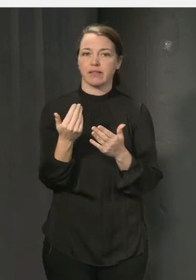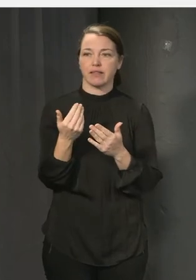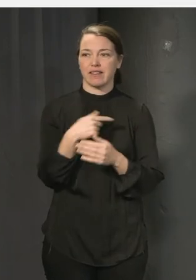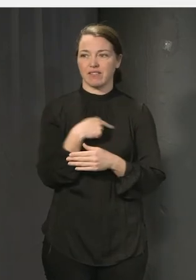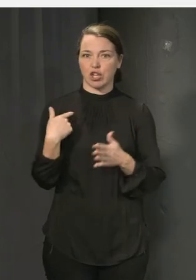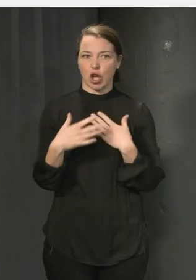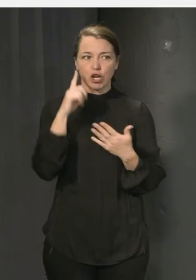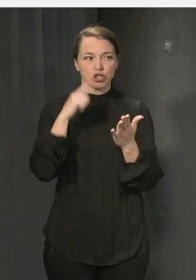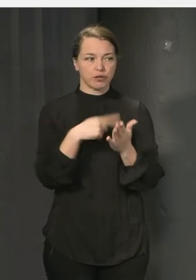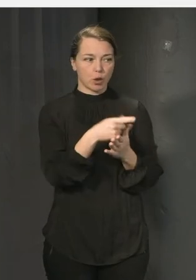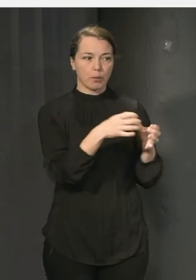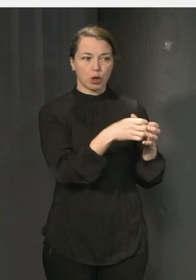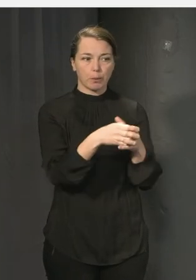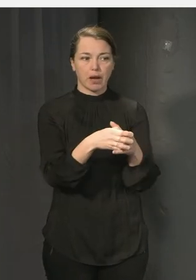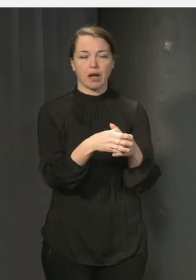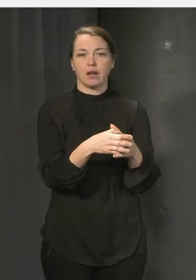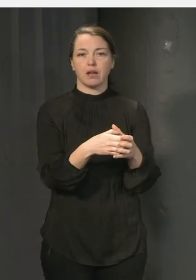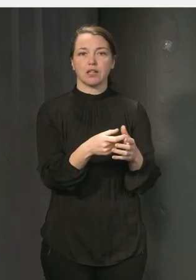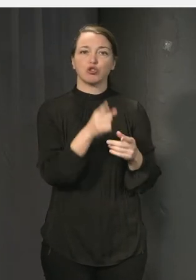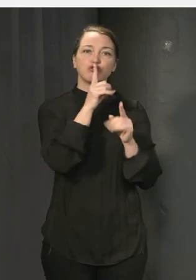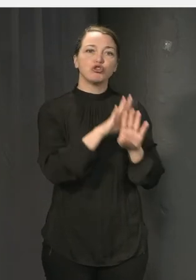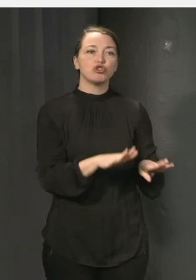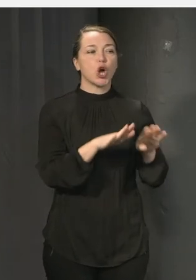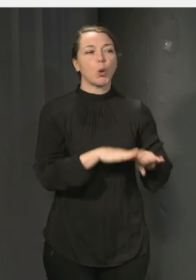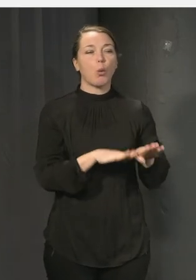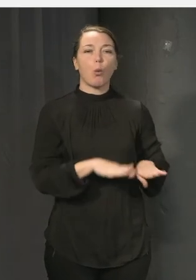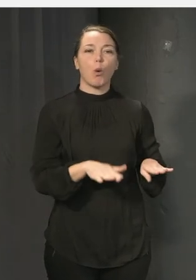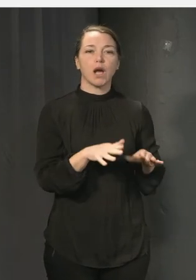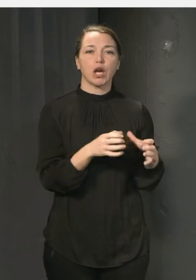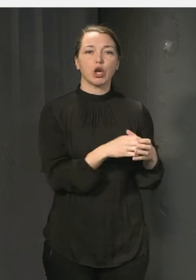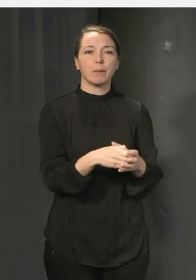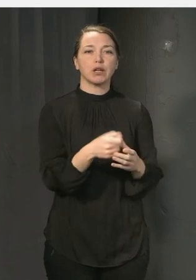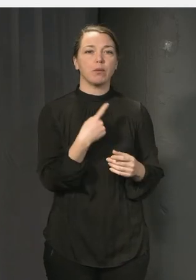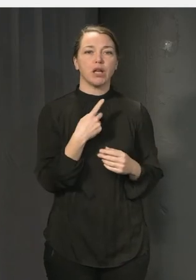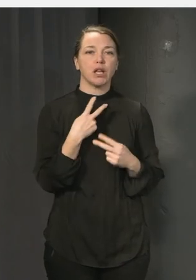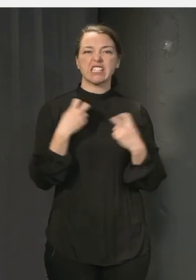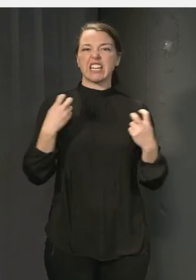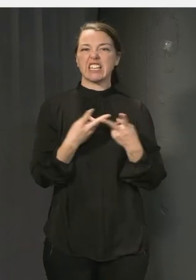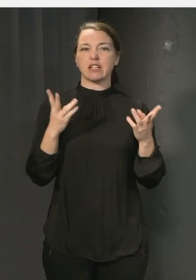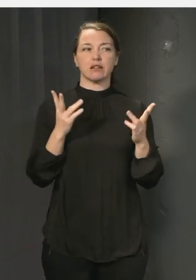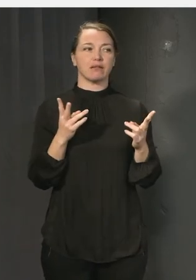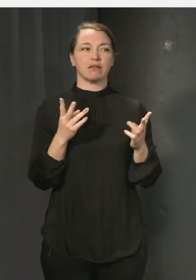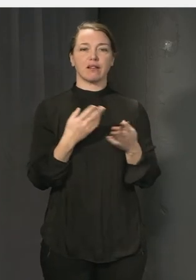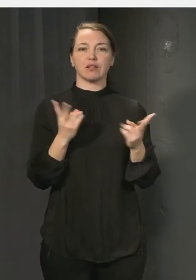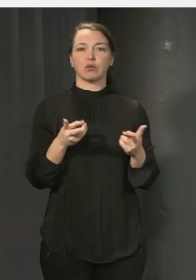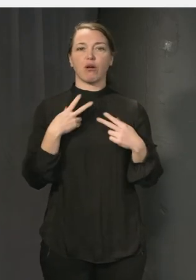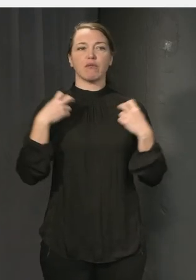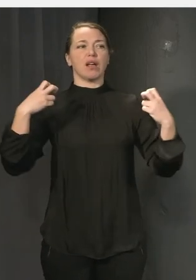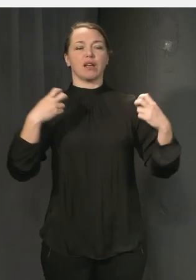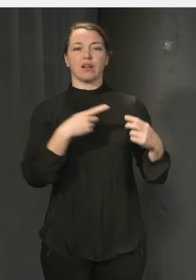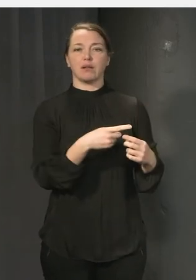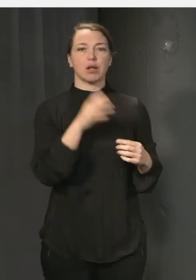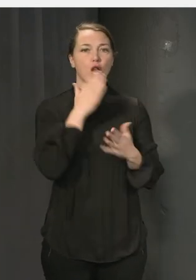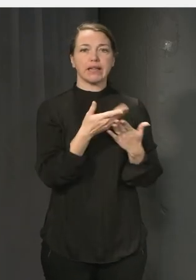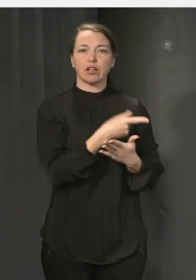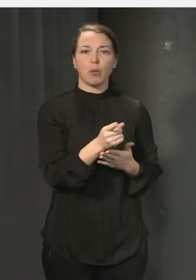just ska få de grupper som kanske inte är de mest högljudda eller de man tänker på först, att de ska få en starkare röst så att deras kunskap också blir del i det här